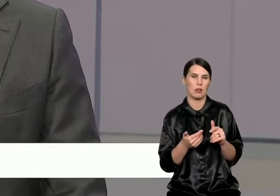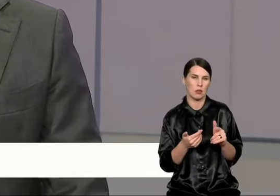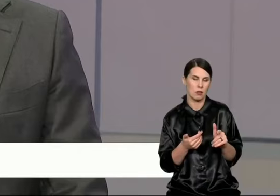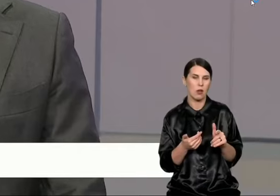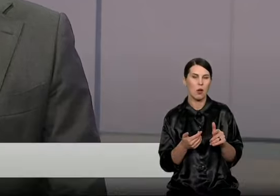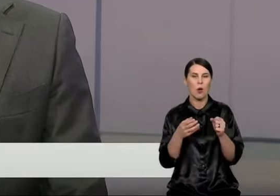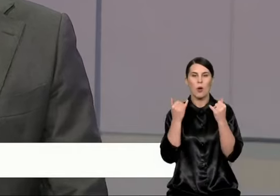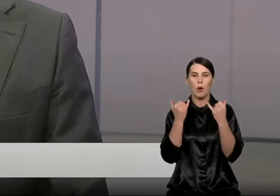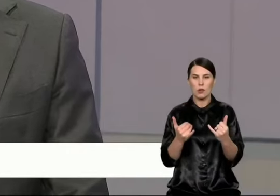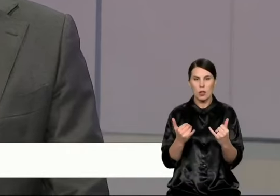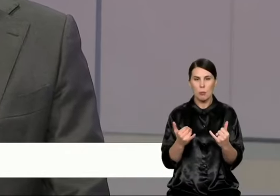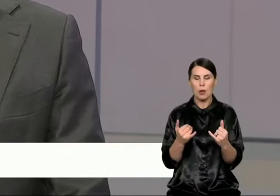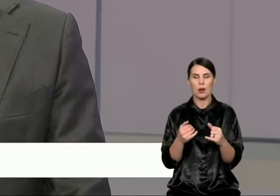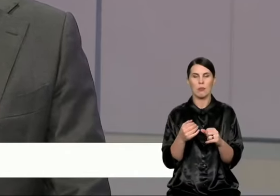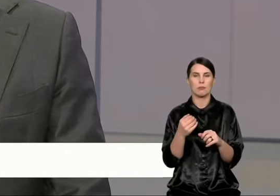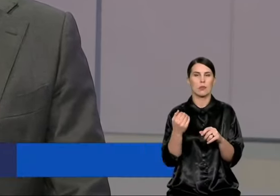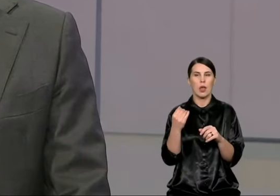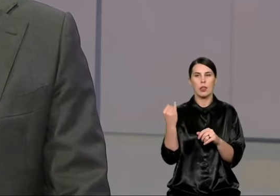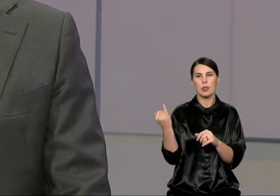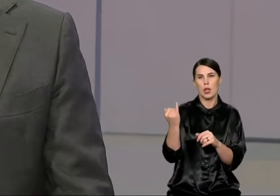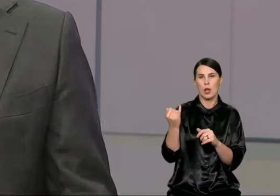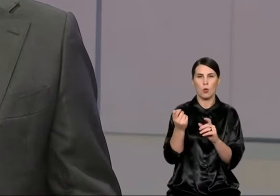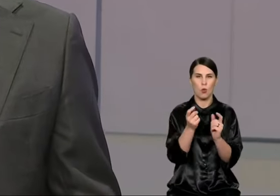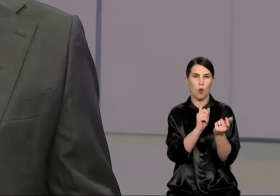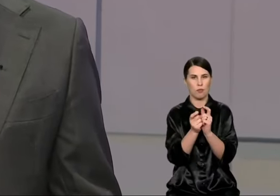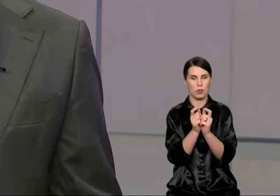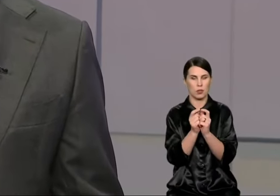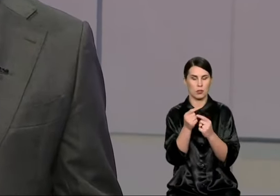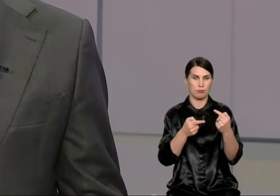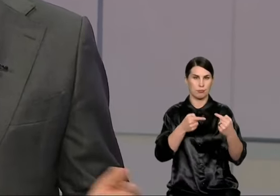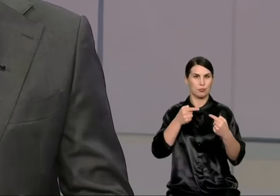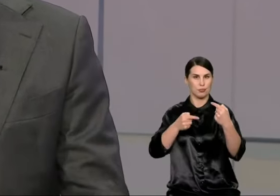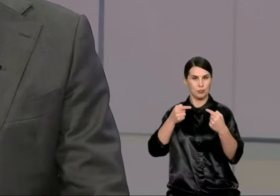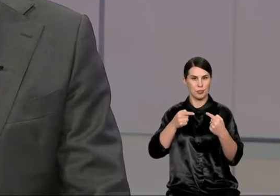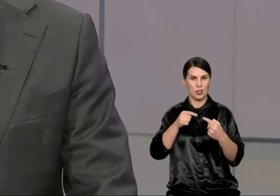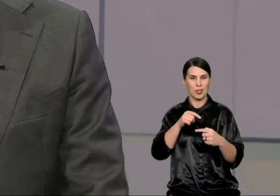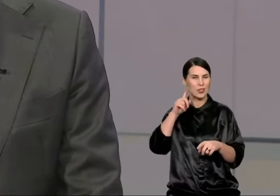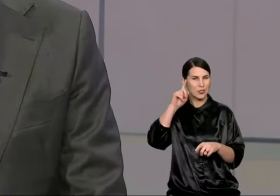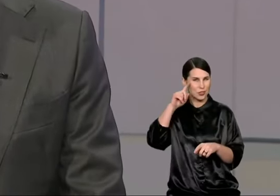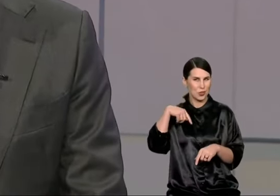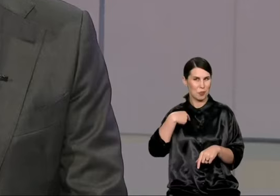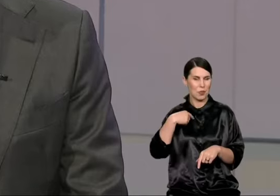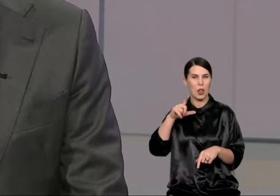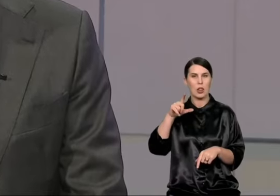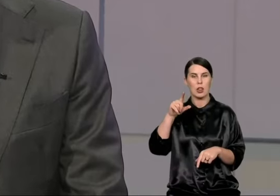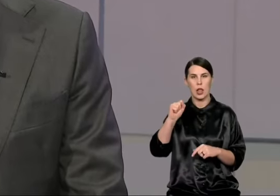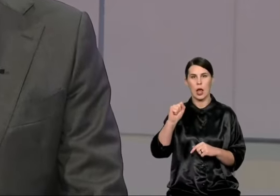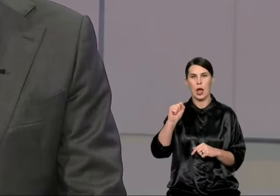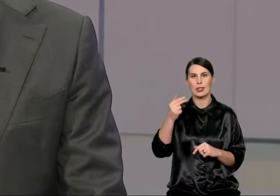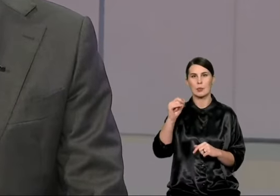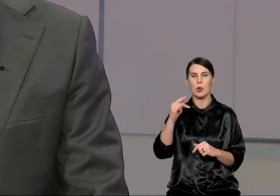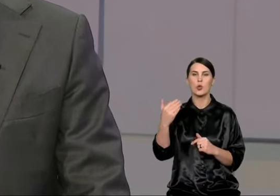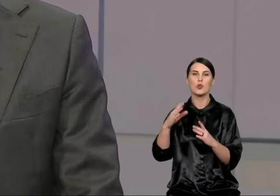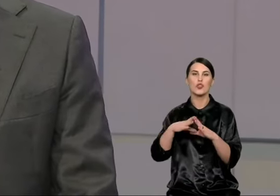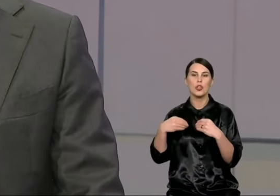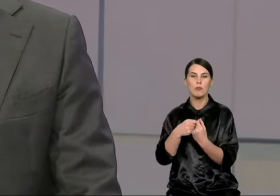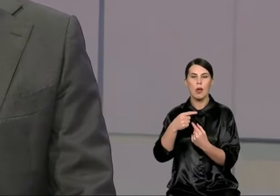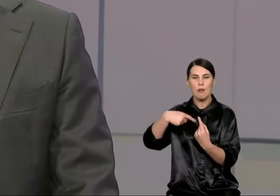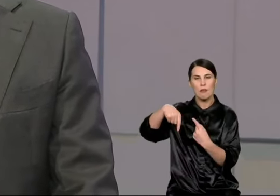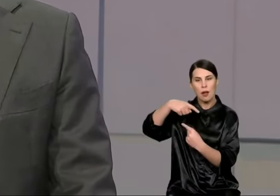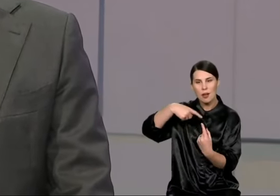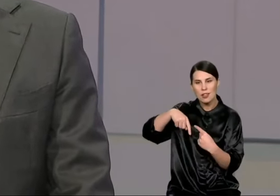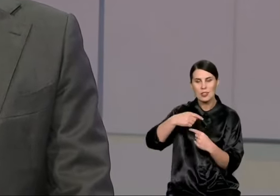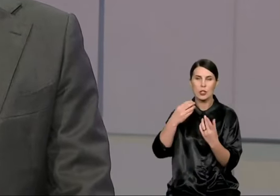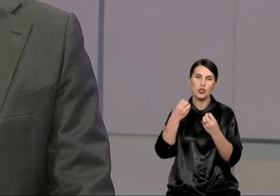čia yra ir milžiniškas interesų konfliktas, nes, kiek žinau, Landsbergių šeimos, ryškia, verslas yra švietimas, tame tarpė ir